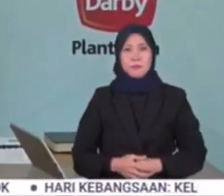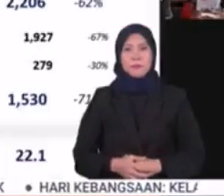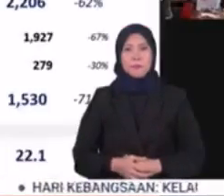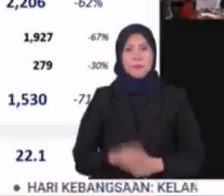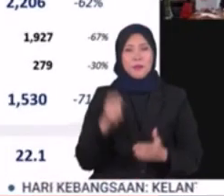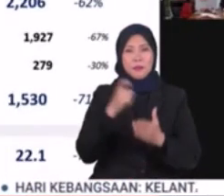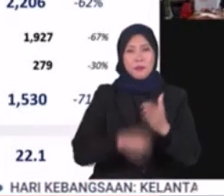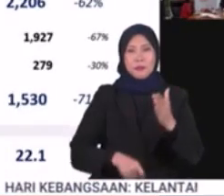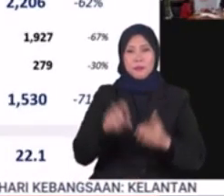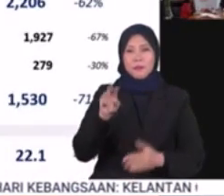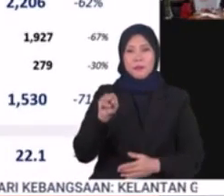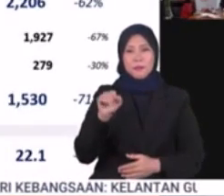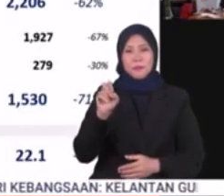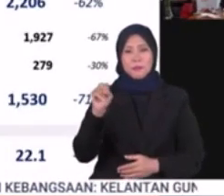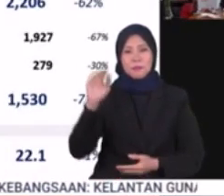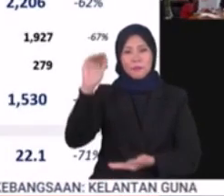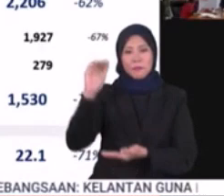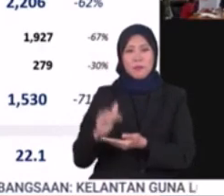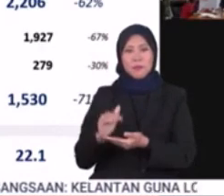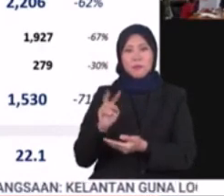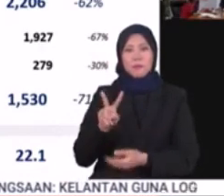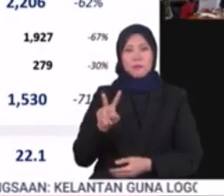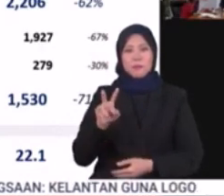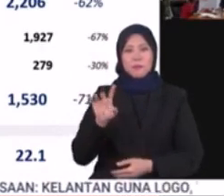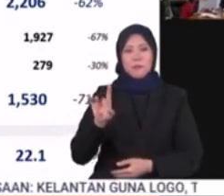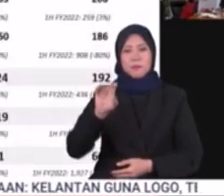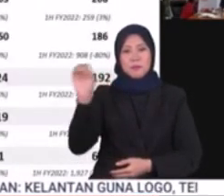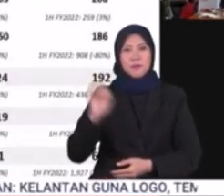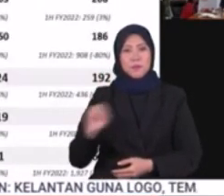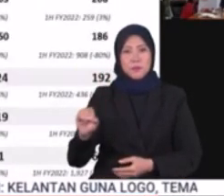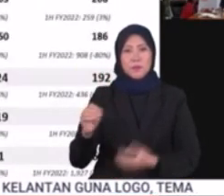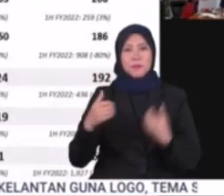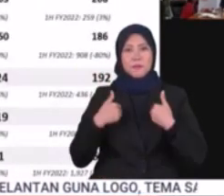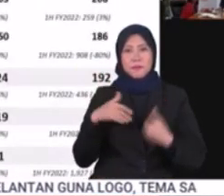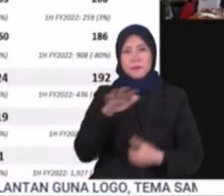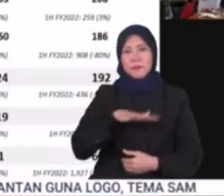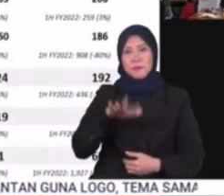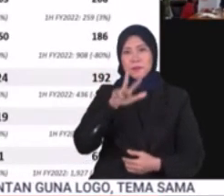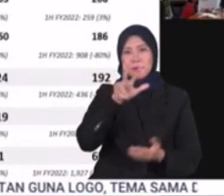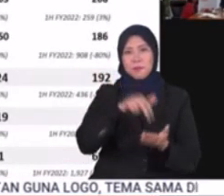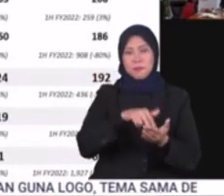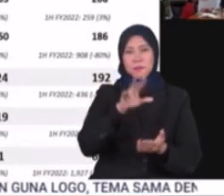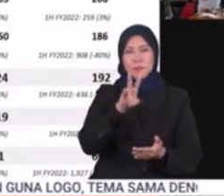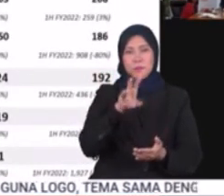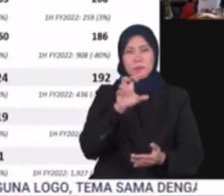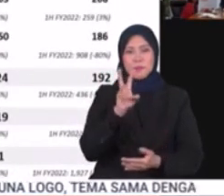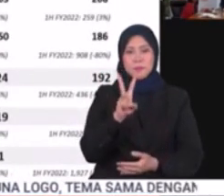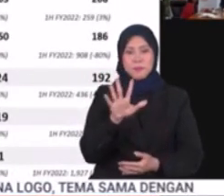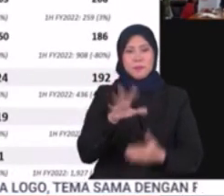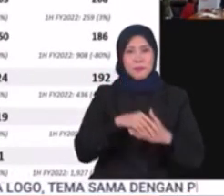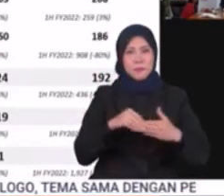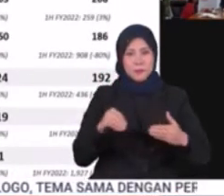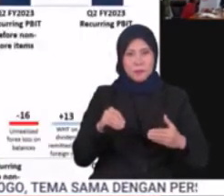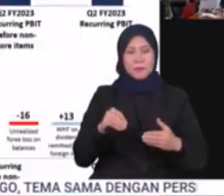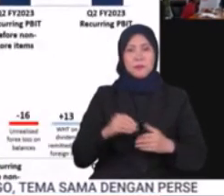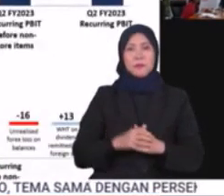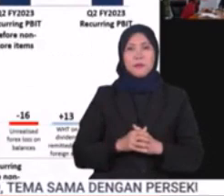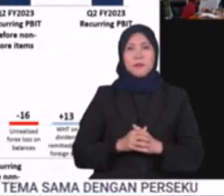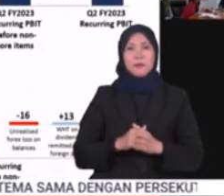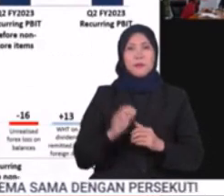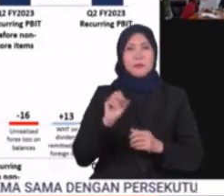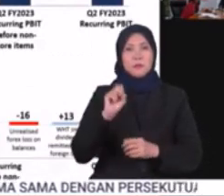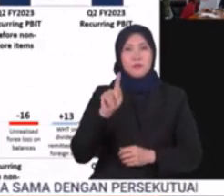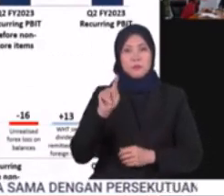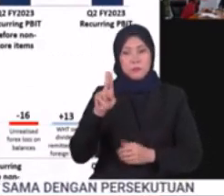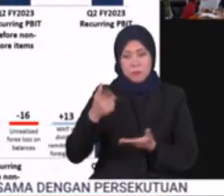Harga MSM turun 28% tahun ke tahun untuk berada pada sekitar RM3,765 petan metrik pada